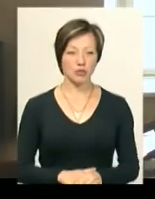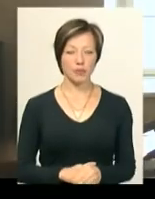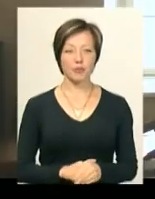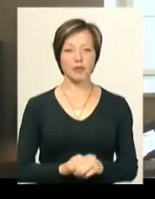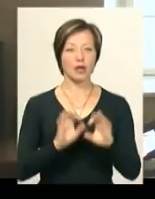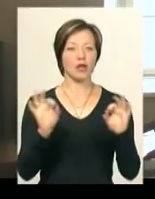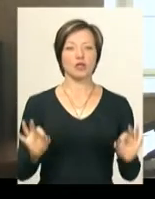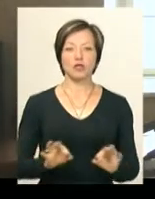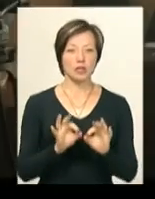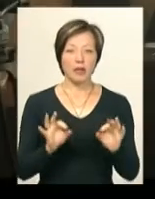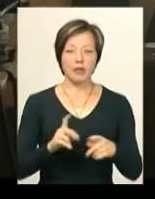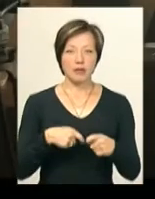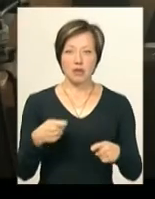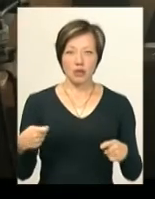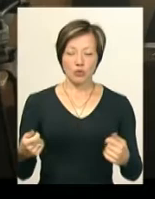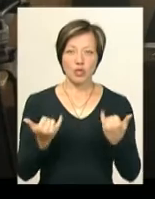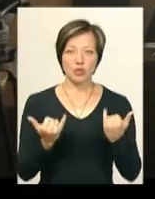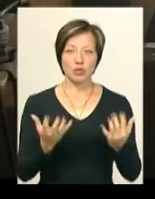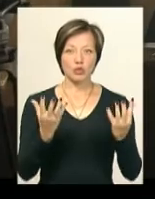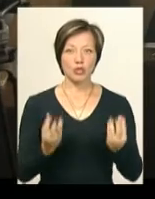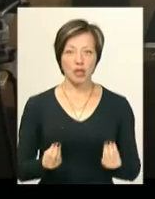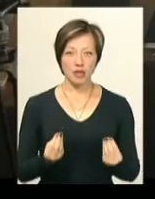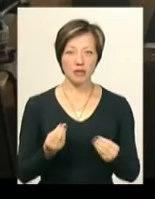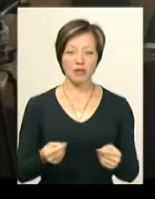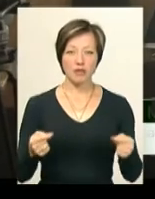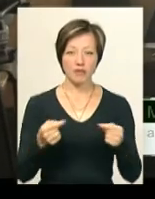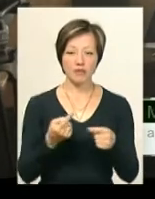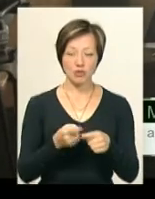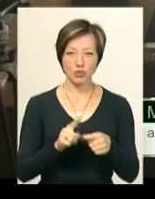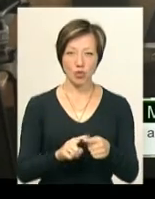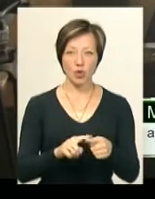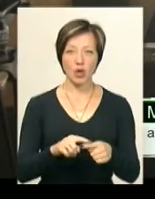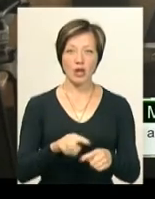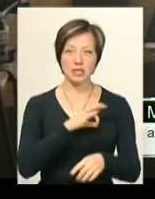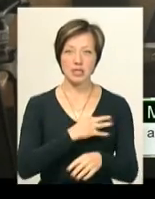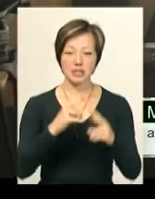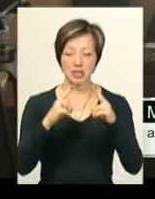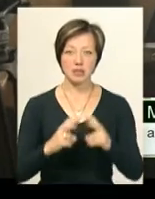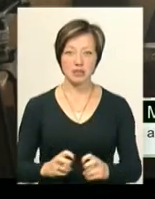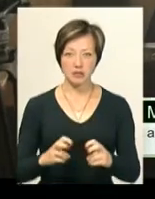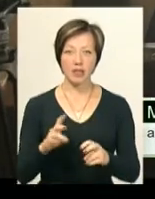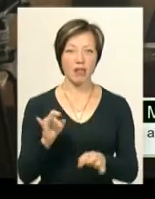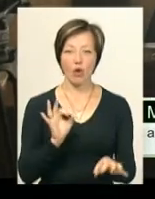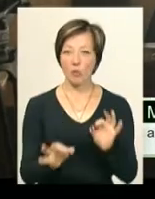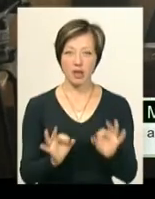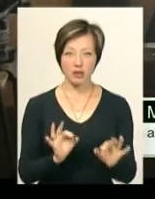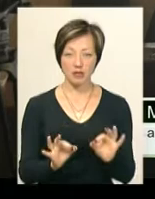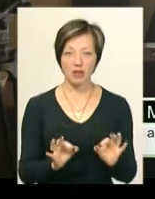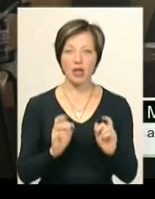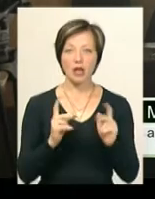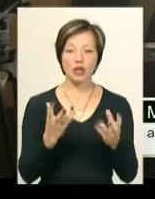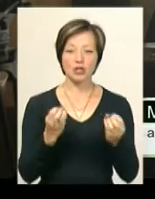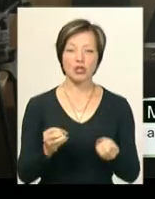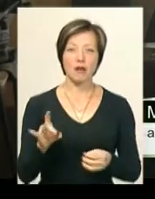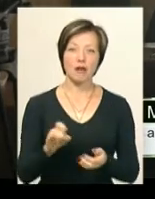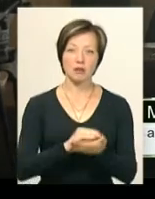чином ні одного разу не затягнули. На сьогоднішній вказаного слідства повністю упереджене та необ'єктивне. Як я ще раз